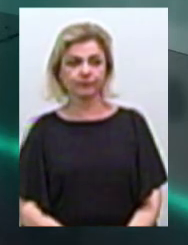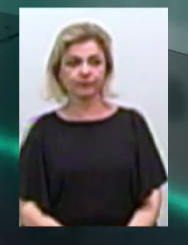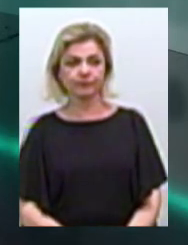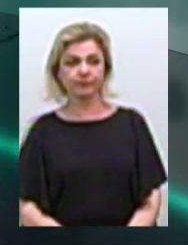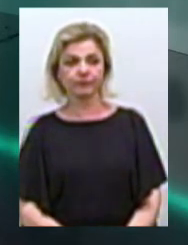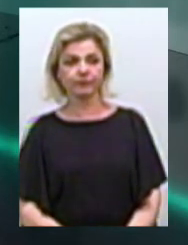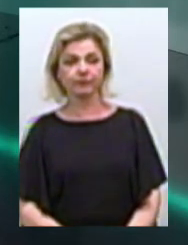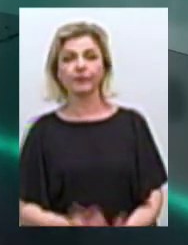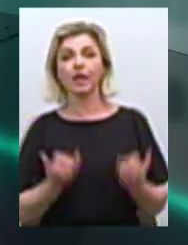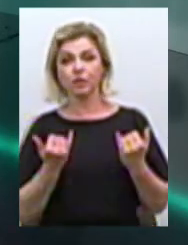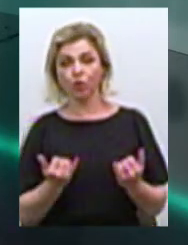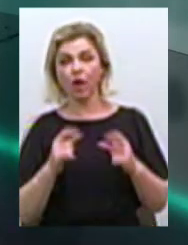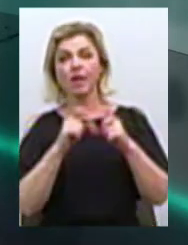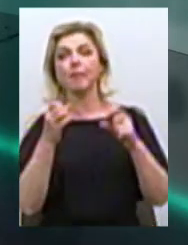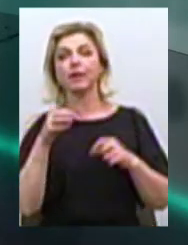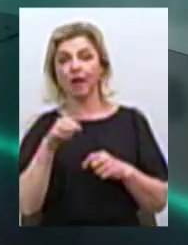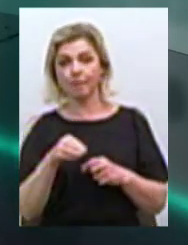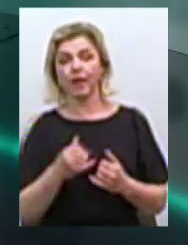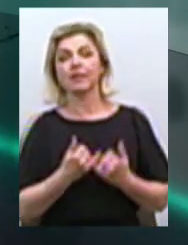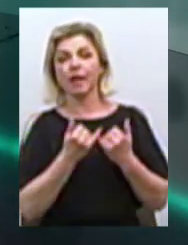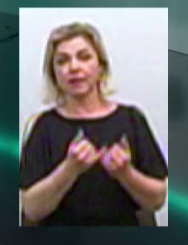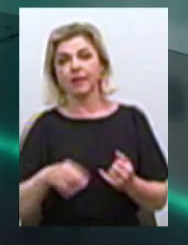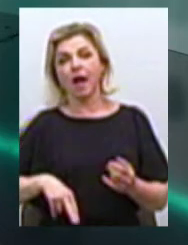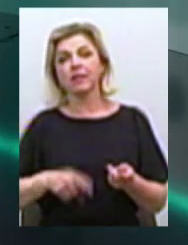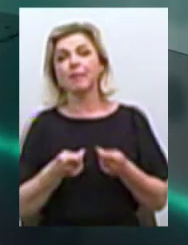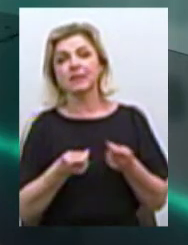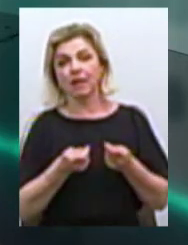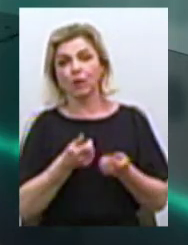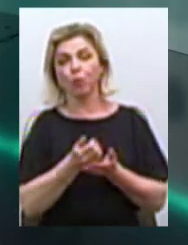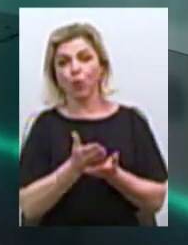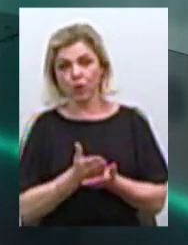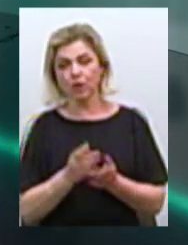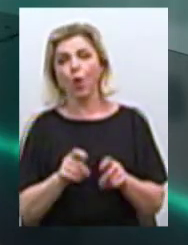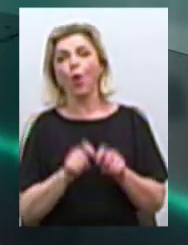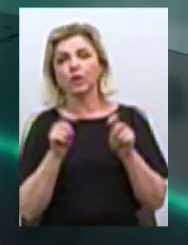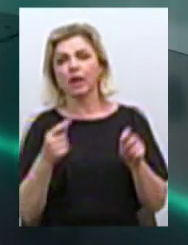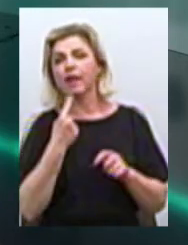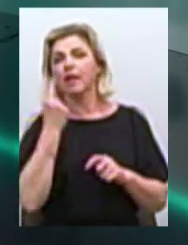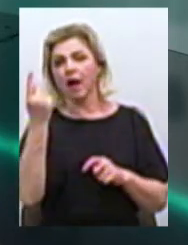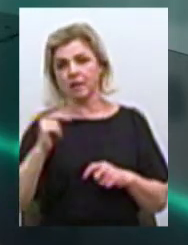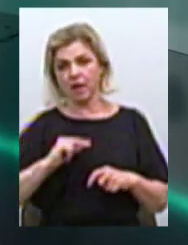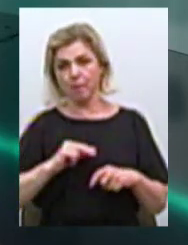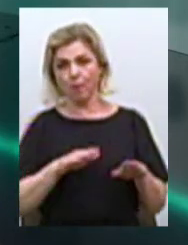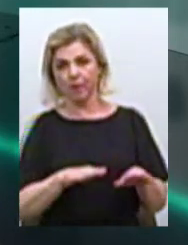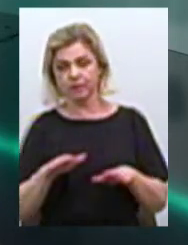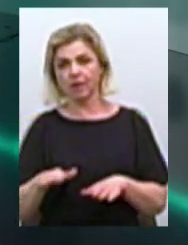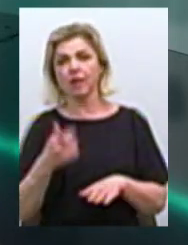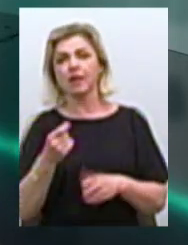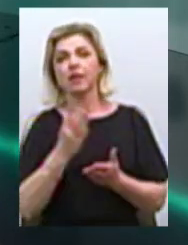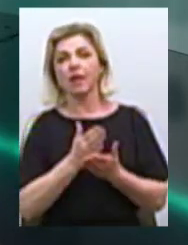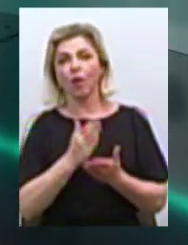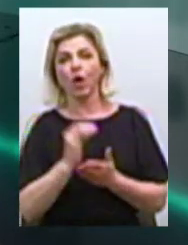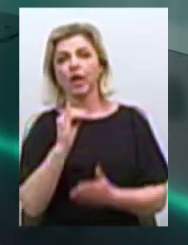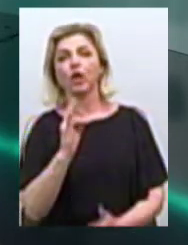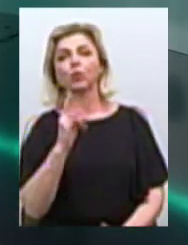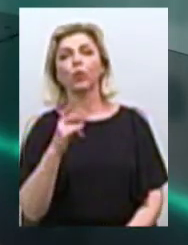Наразі сьогодні департамент знадання адміністративних послуг відкрив віддалені робочі місця, які знаходяться у Інгульській